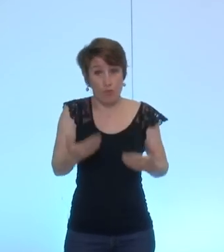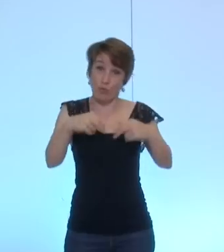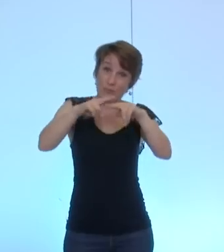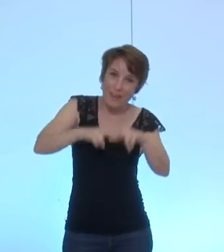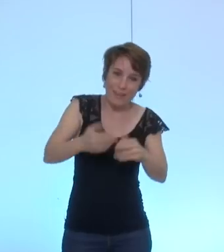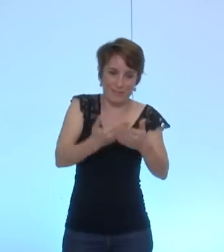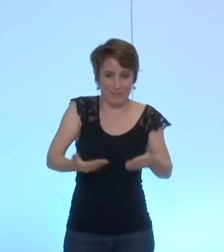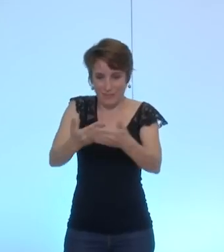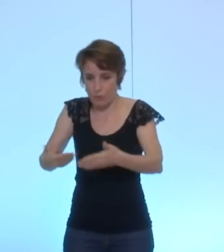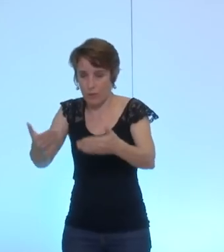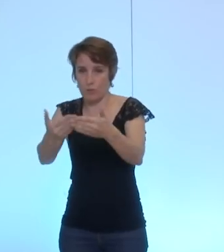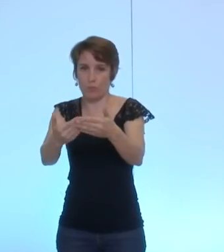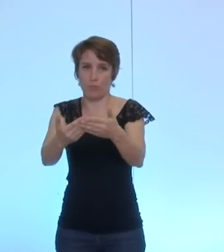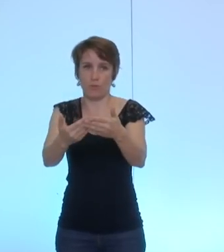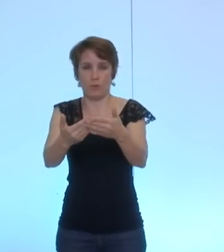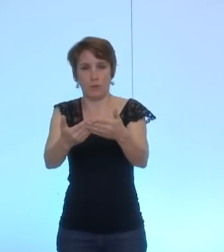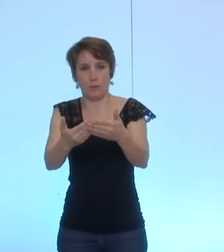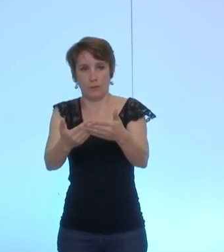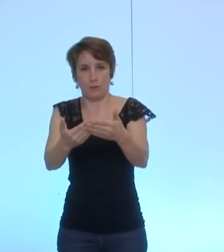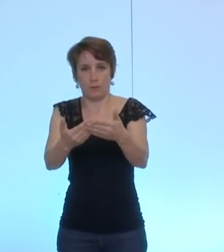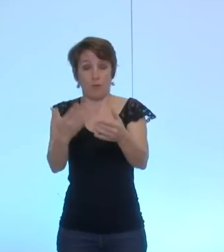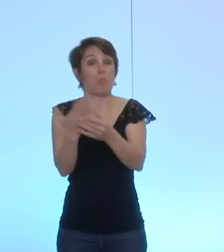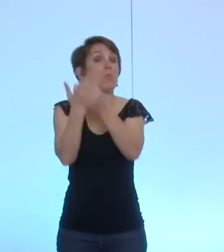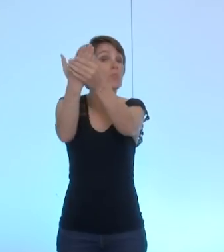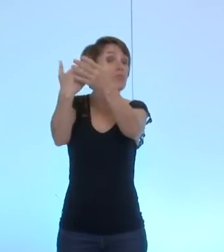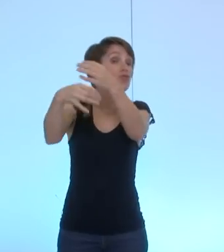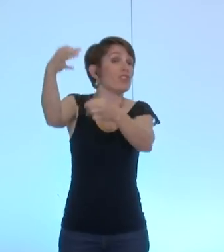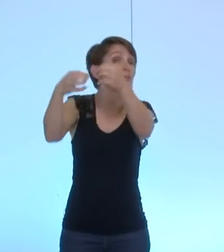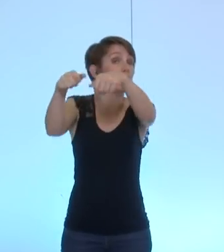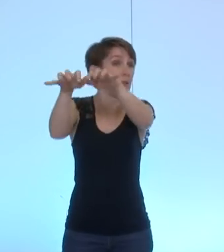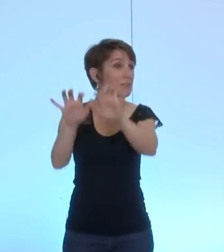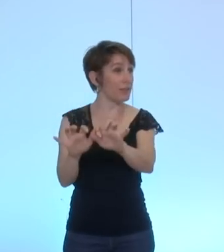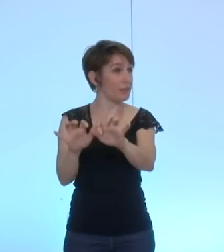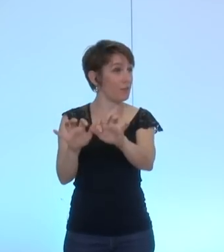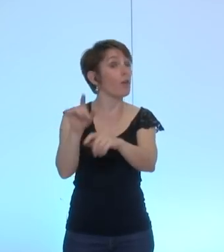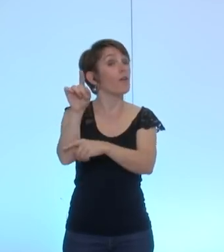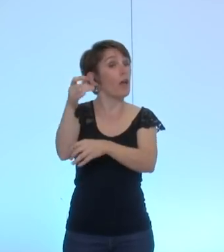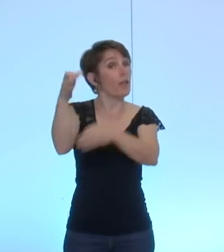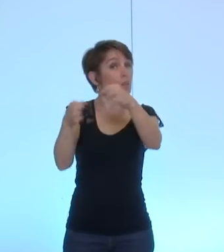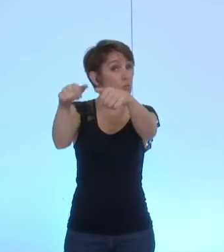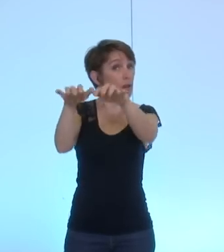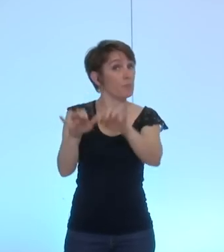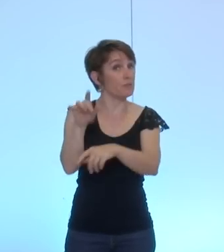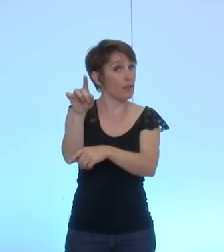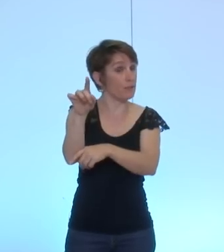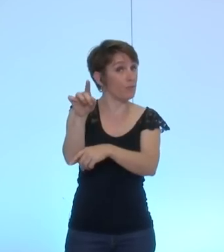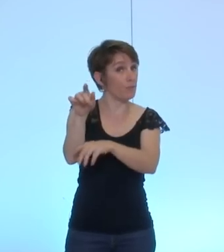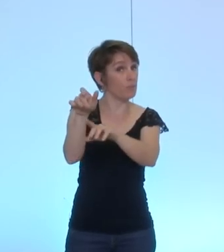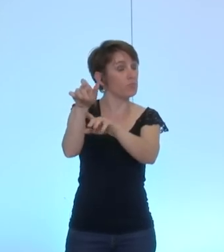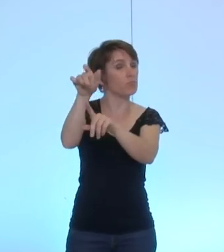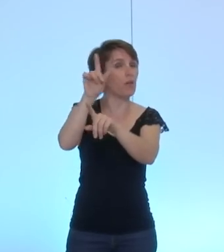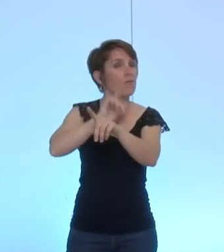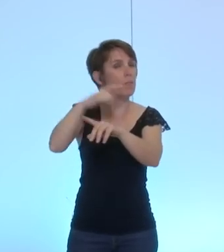le panier du tribunal administratif, même si le tribunal administratif, par sa présidente, était